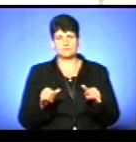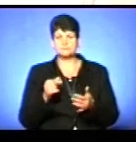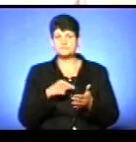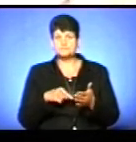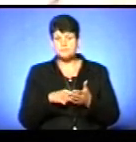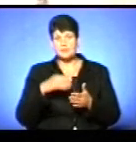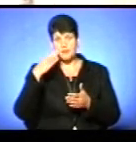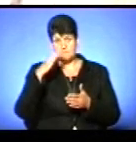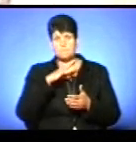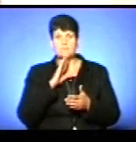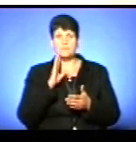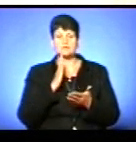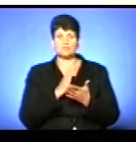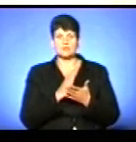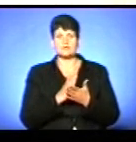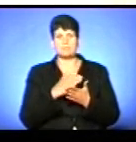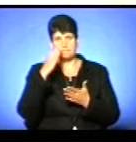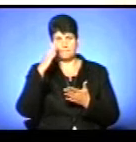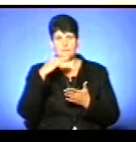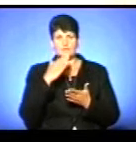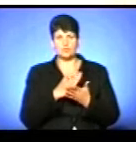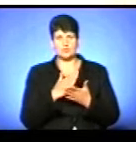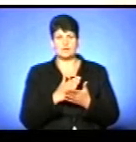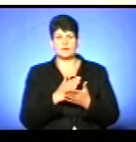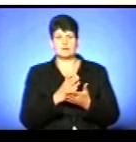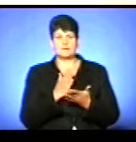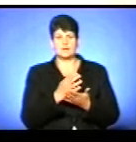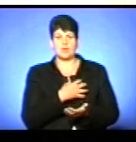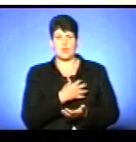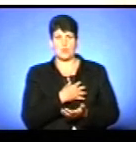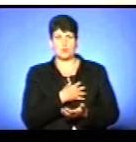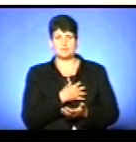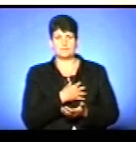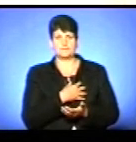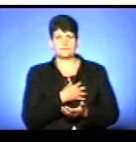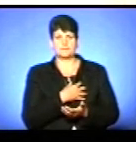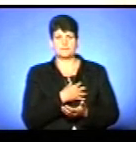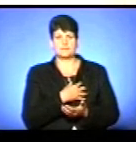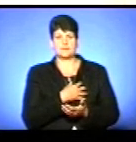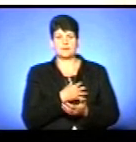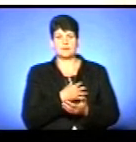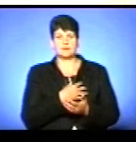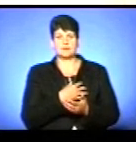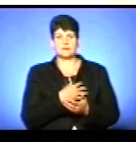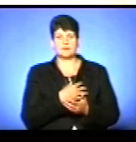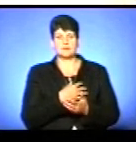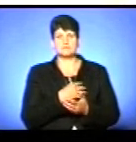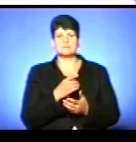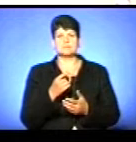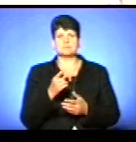є почесним, і є почесним, має орден міста першої ступені міста Тернополя.